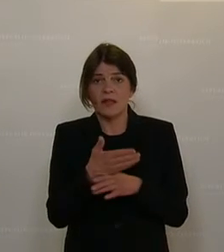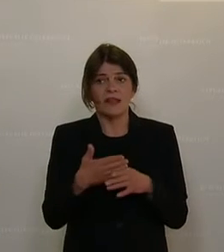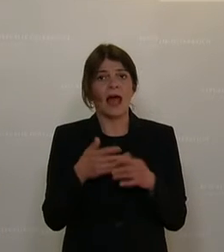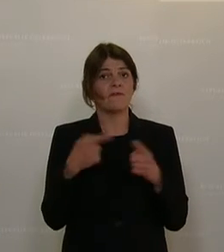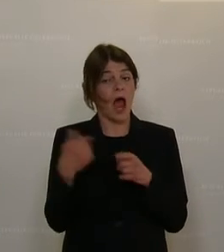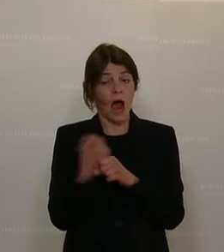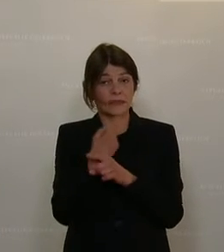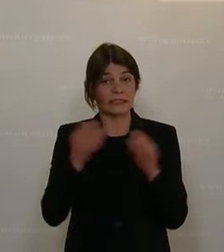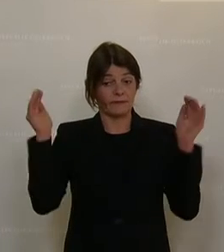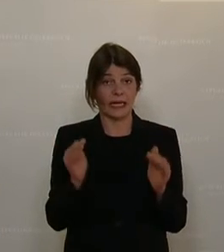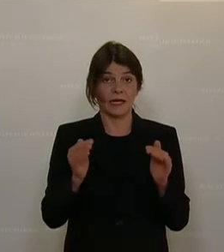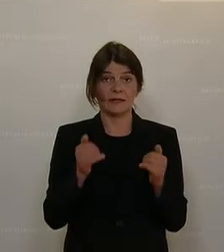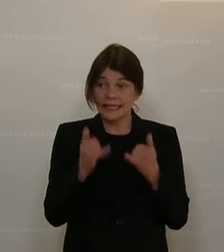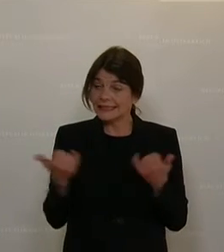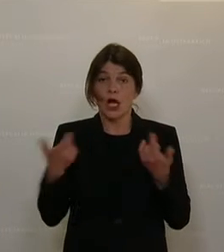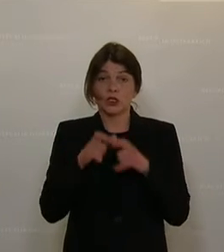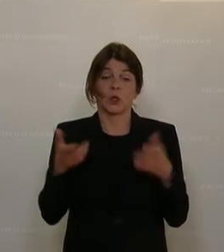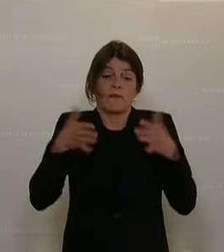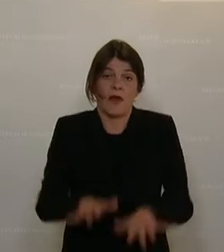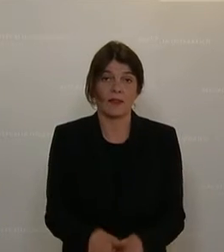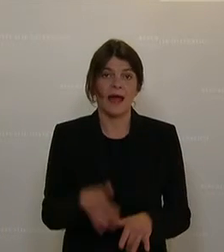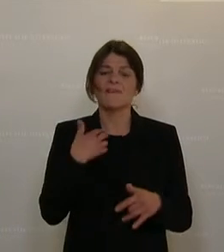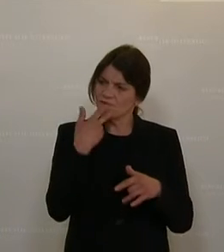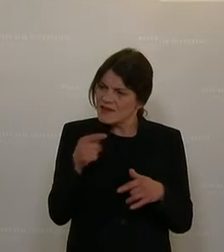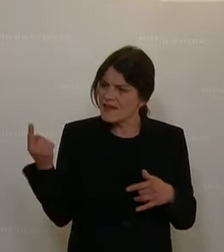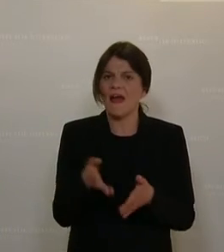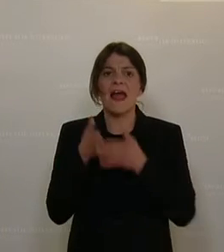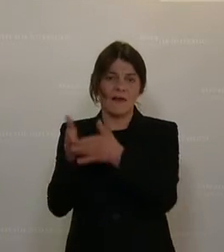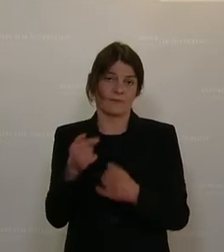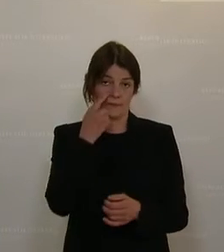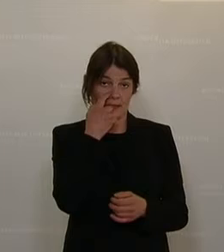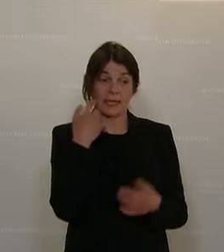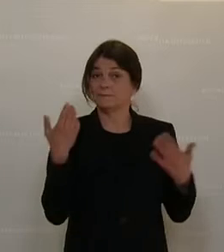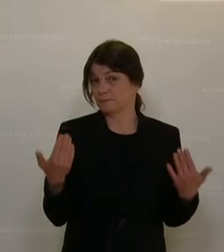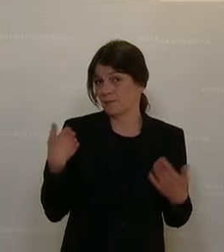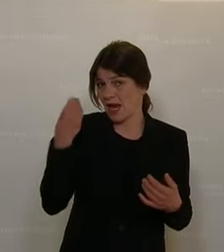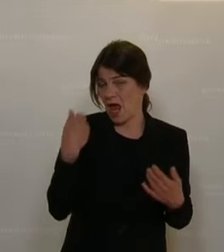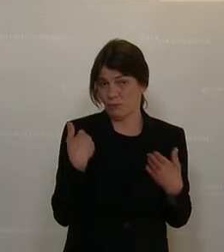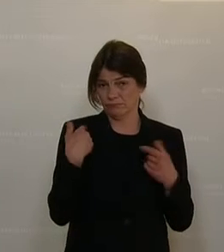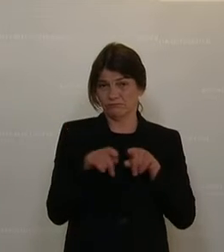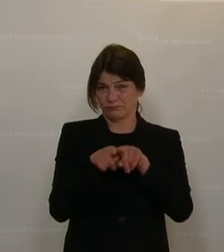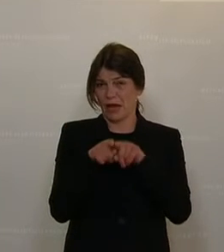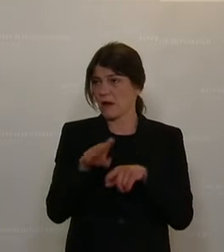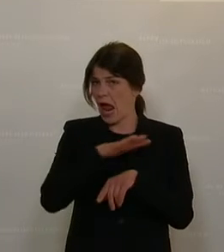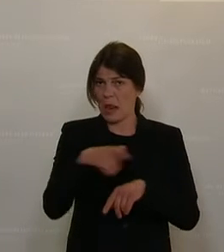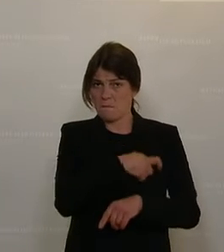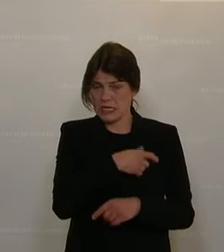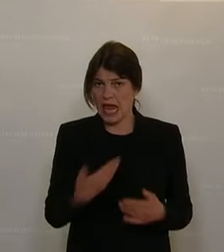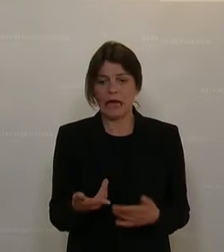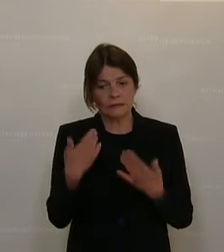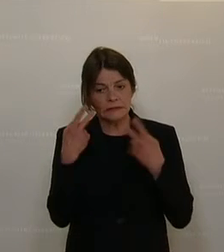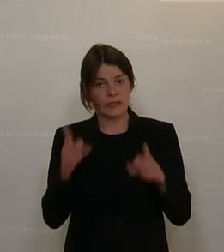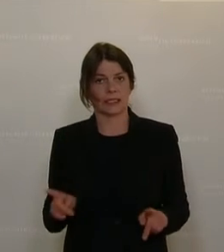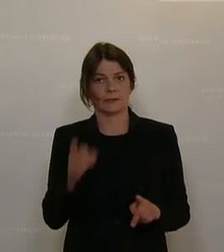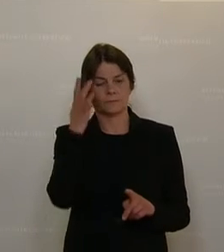Herabsetzung der Arbeitszeit, in eine Schuldenfalle getappt sind, zu helfen. Und ich glaube, ich bin deckungsgleich mit allen Parteien, dass es wichtig